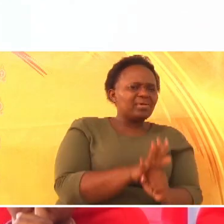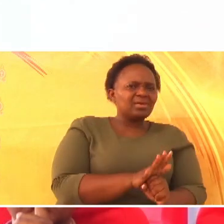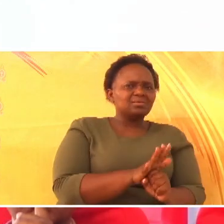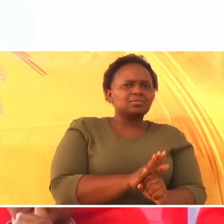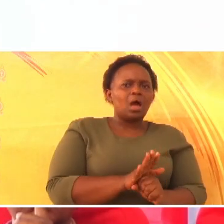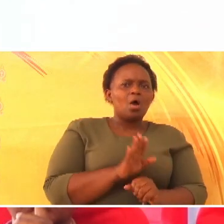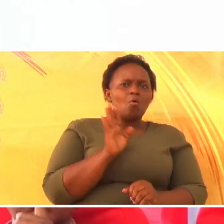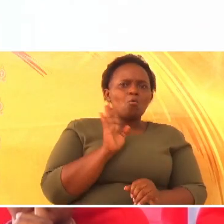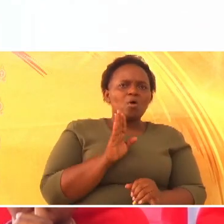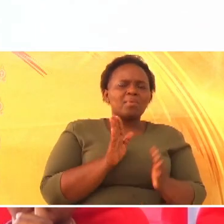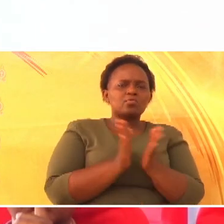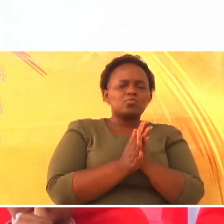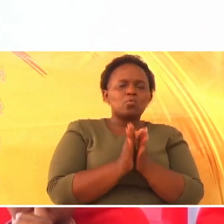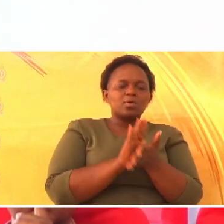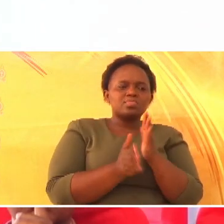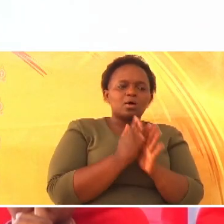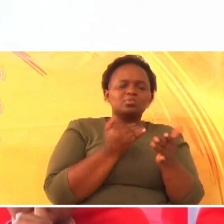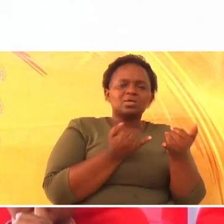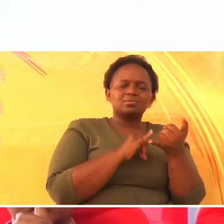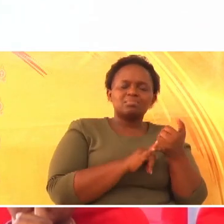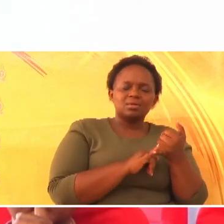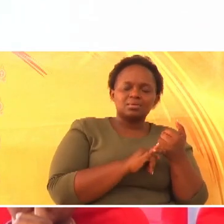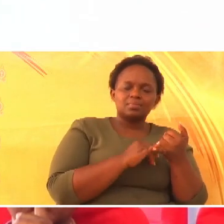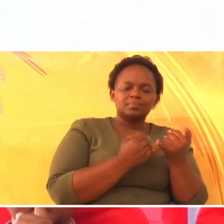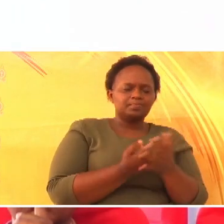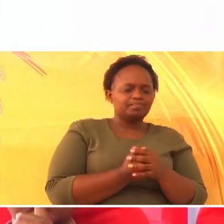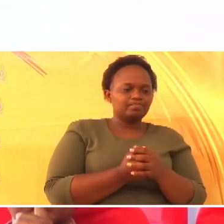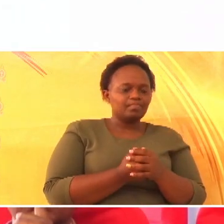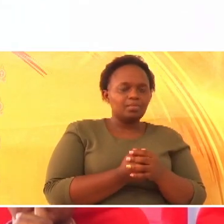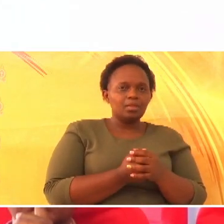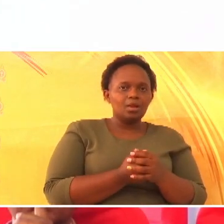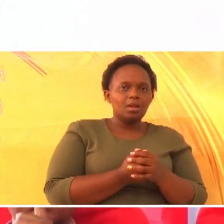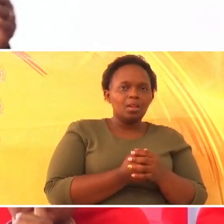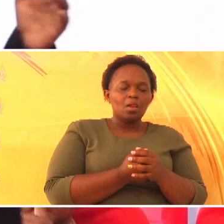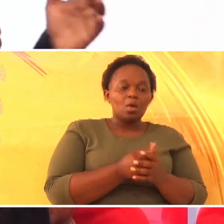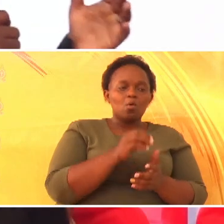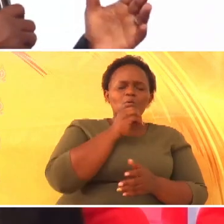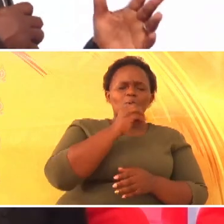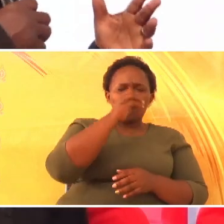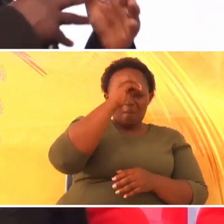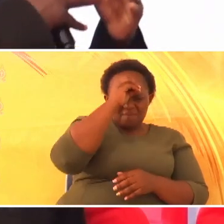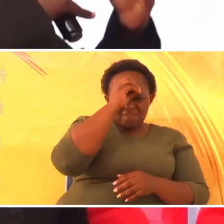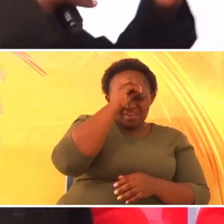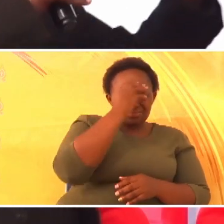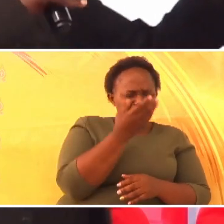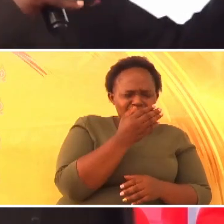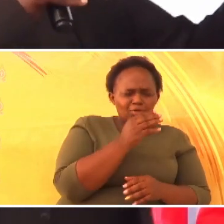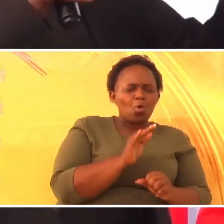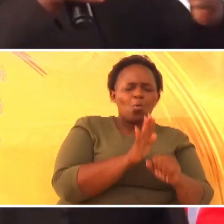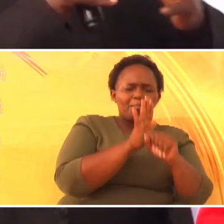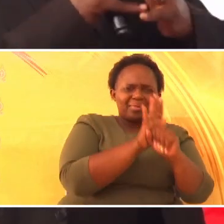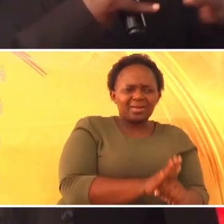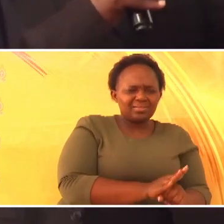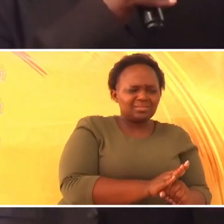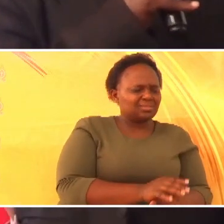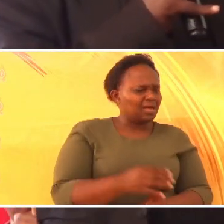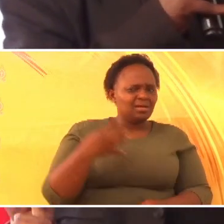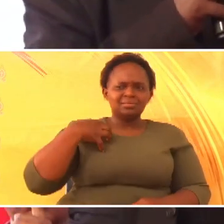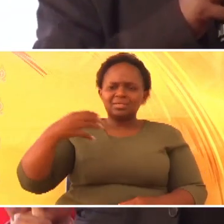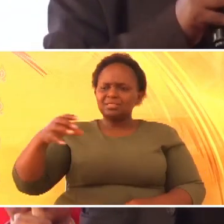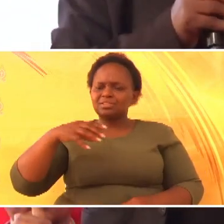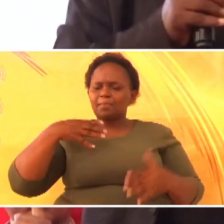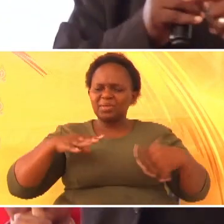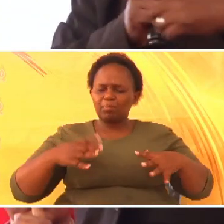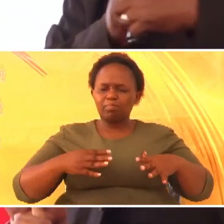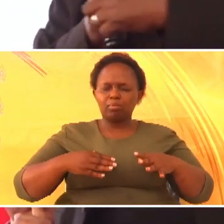wakonchi yao. Wanaendelea, wale ambao walikuwa ni matajiri, wanaendelea kununuwa mashamba,